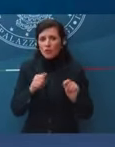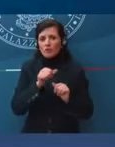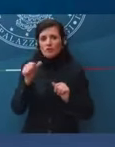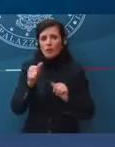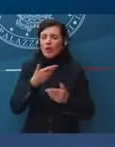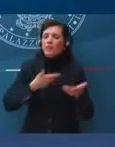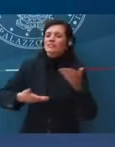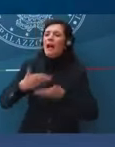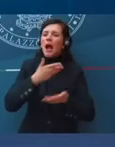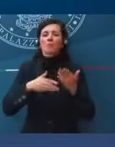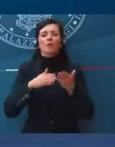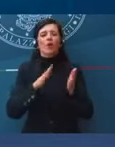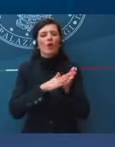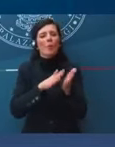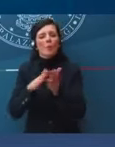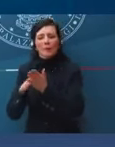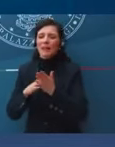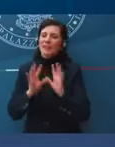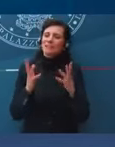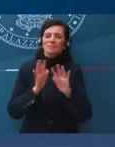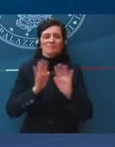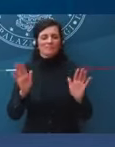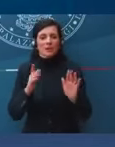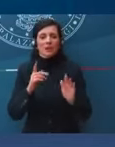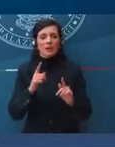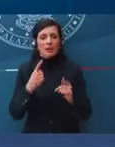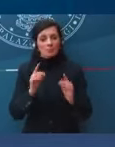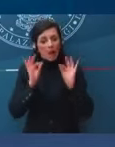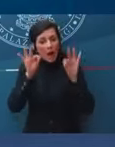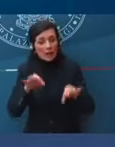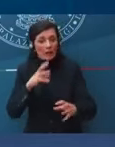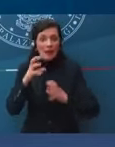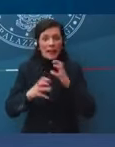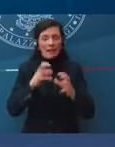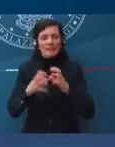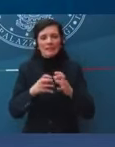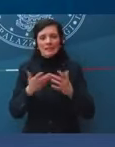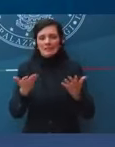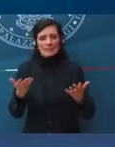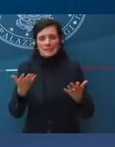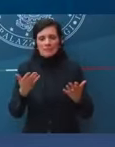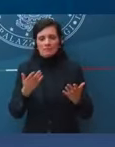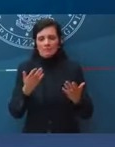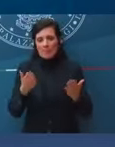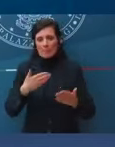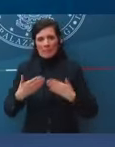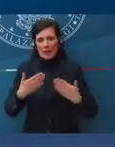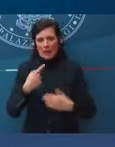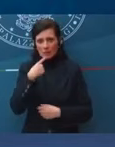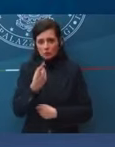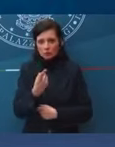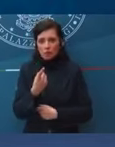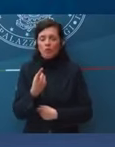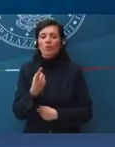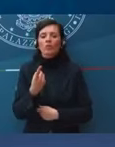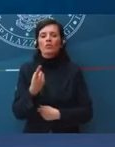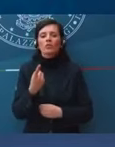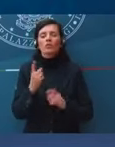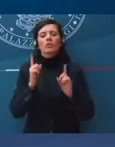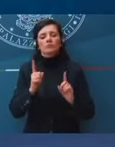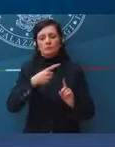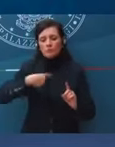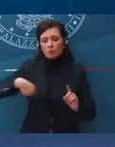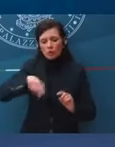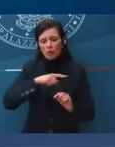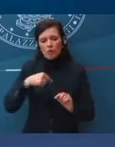porterà una crisi, ma è presto per dire come questo avrà impatto su di noi. Noi siamo, come ho detto in quel